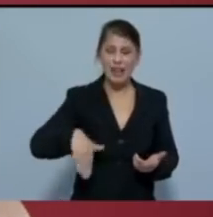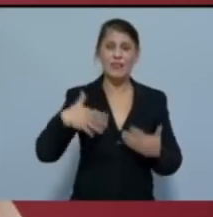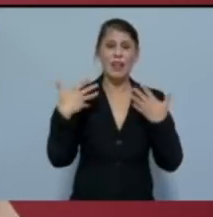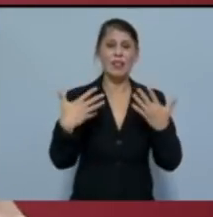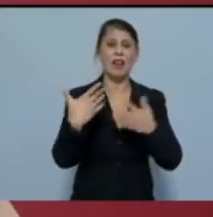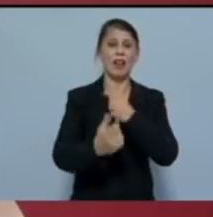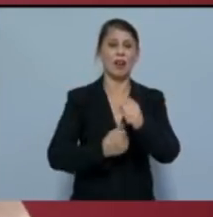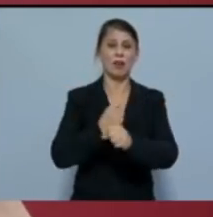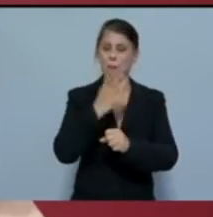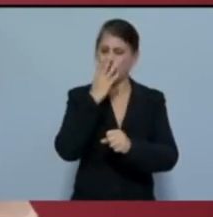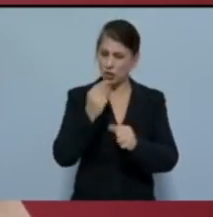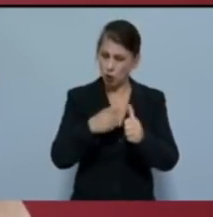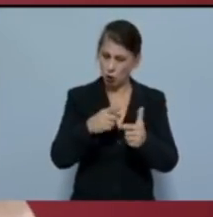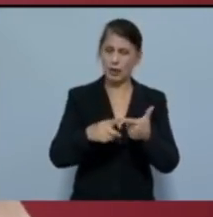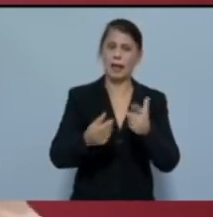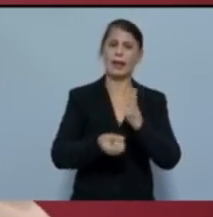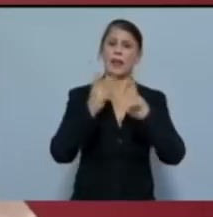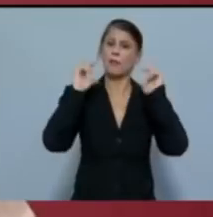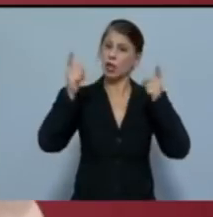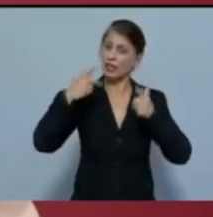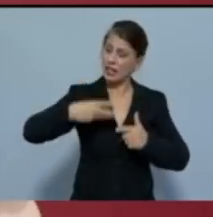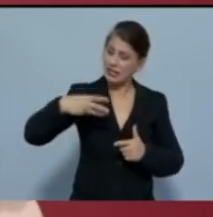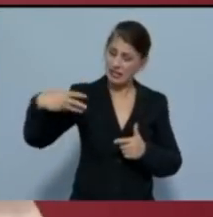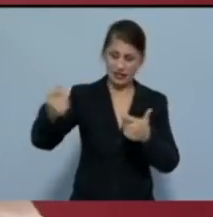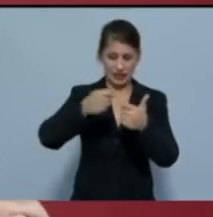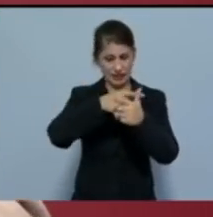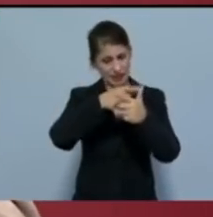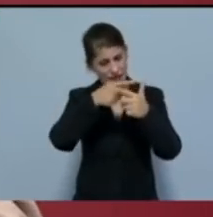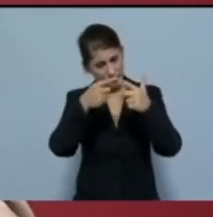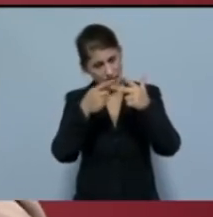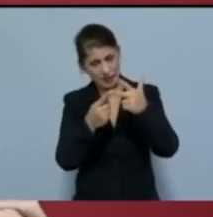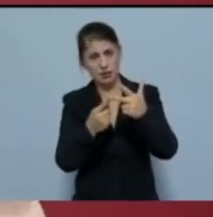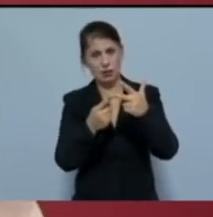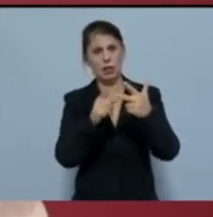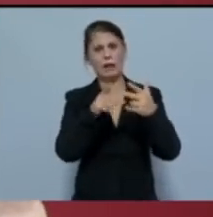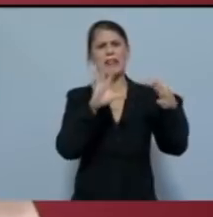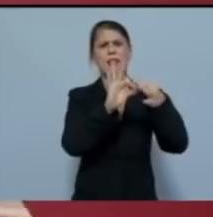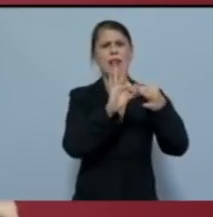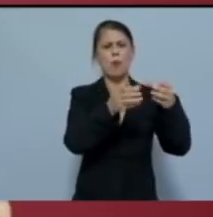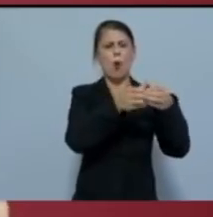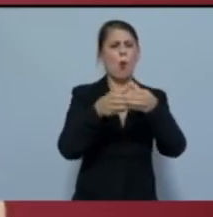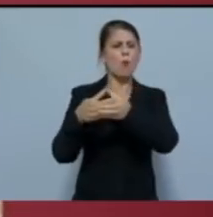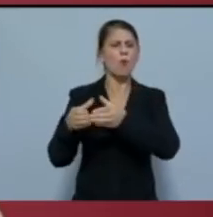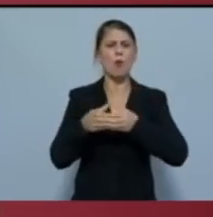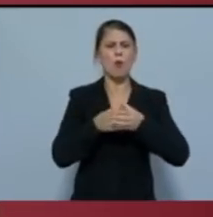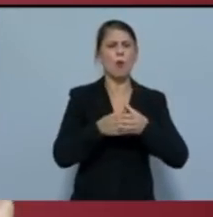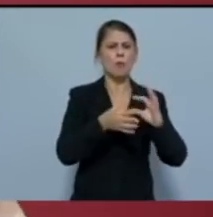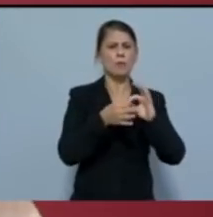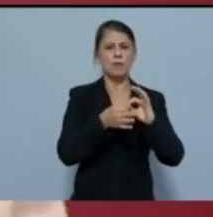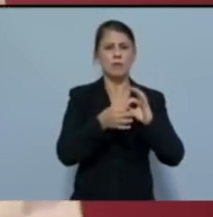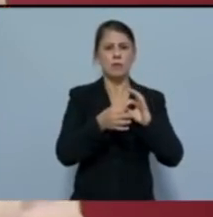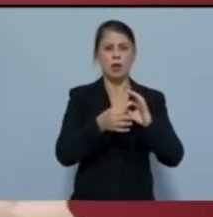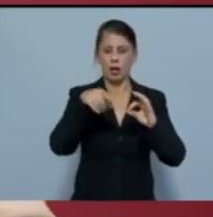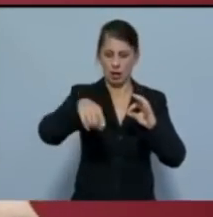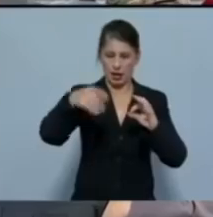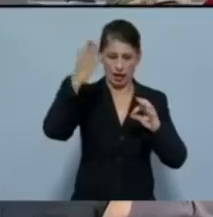κυβερνήσεις Πασόκ, Νέας Δημοκρατίας, ΣΥΡΙΖΑ και κάθε συνδυασμό αυτών, η ψαλίδα κεφαλαίου